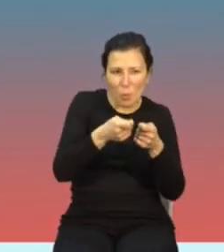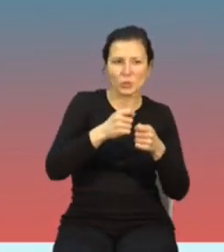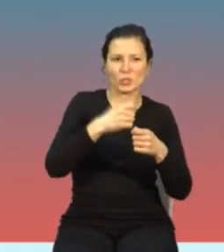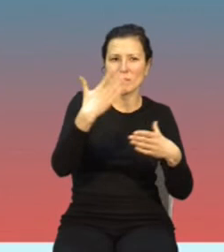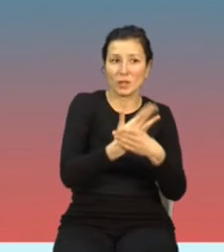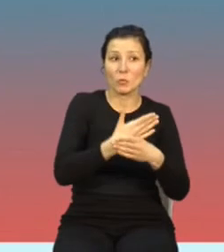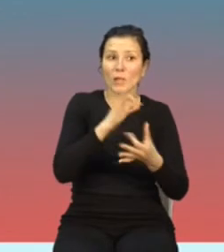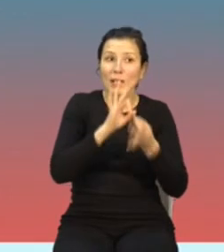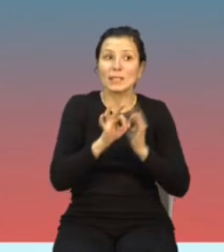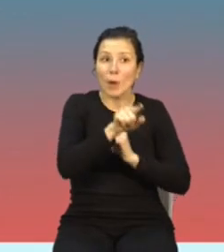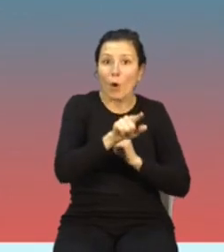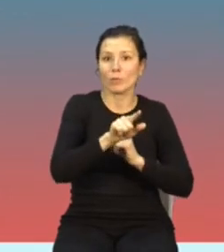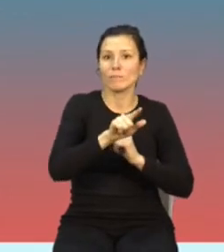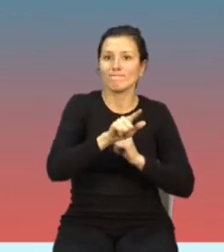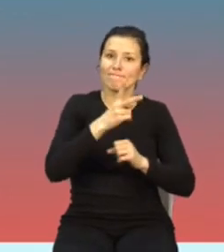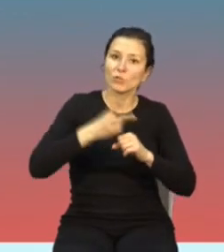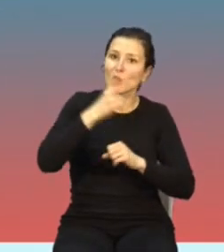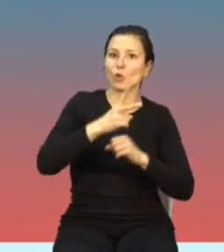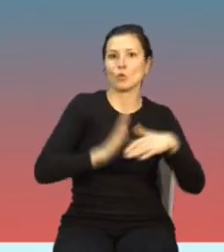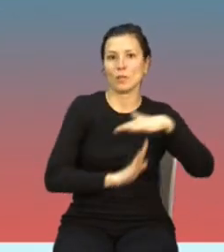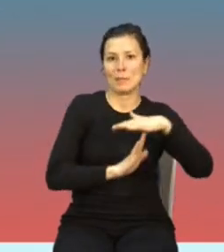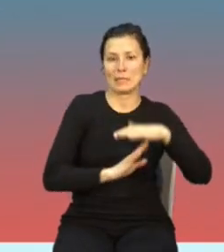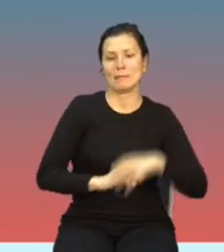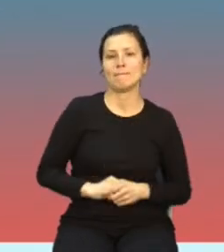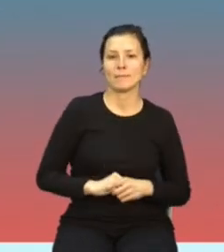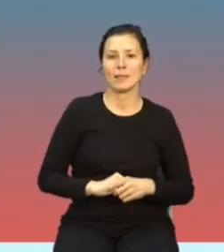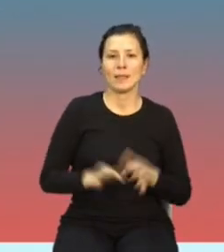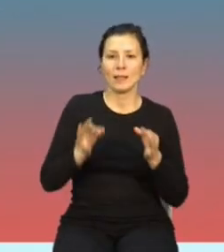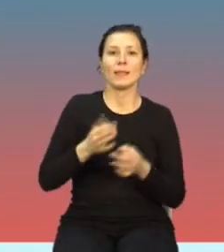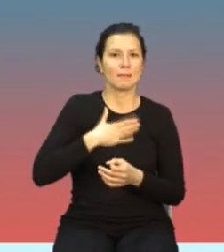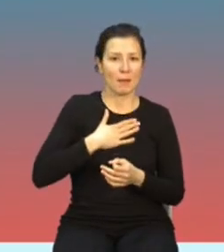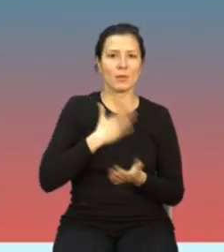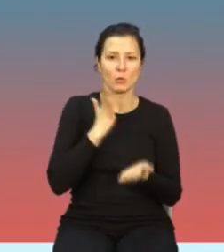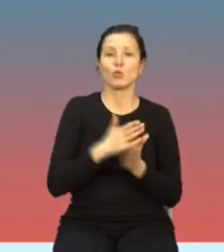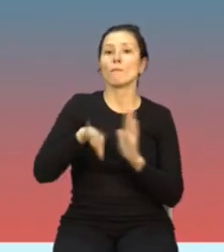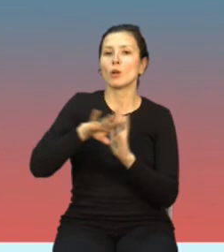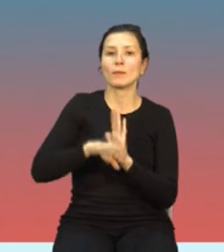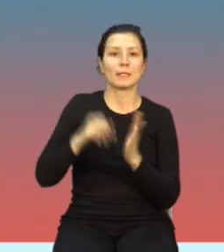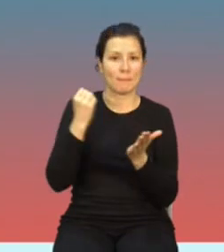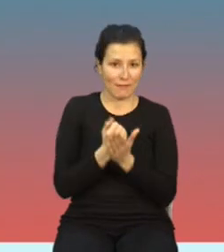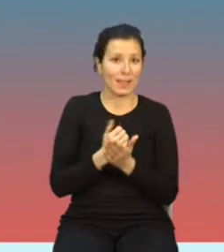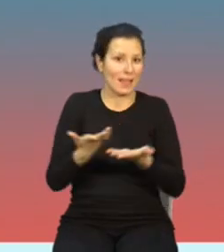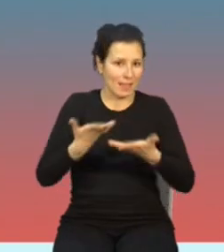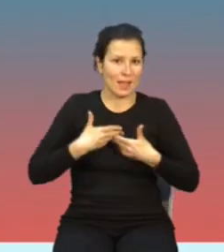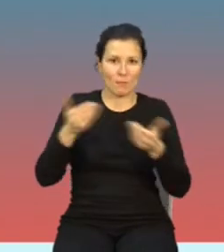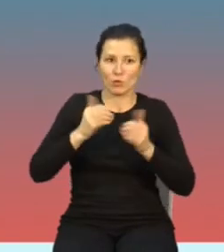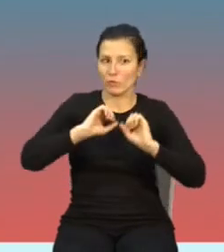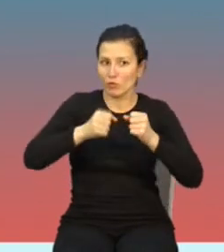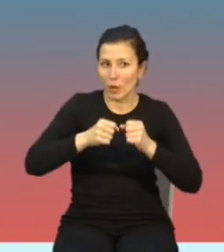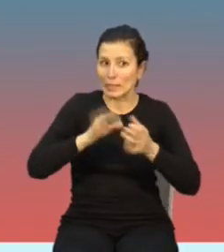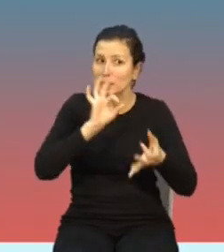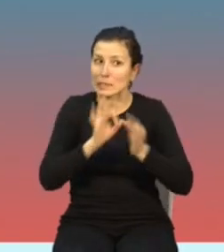naruszenia limitu. Teraz już mamy formalnie umocowanie, które pozwala nam na podjęcie działań, gdyby to było konieczne.